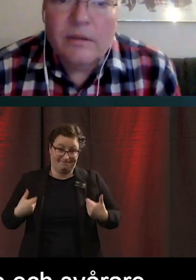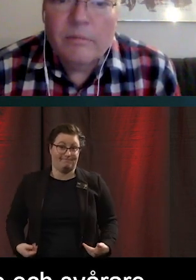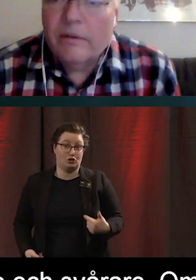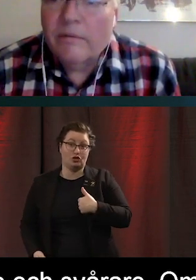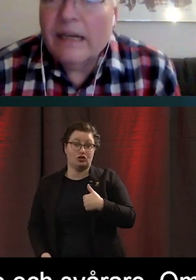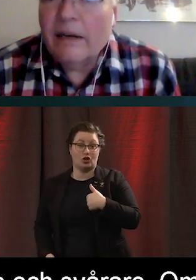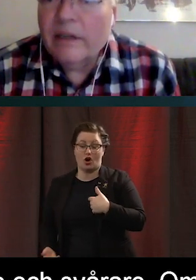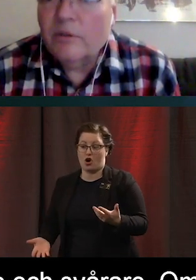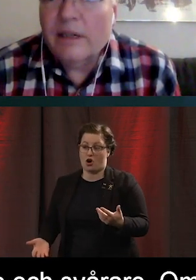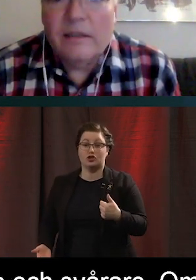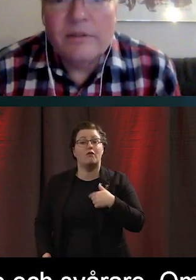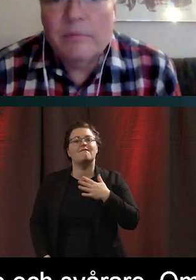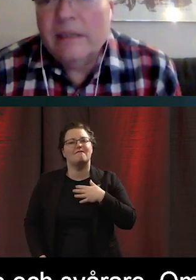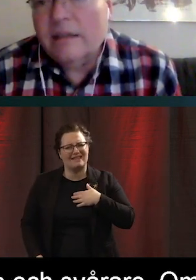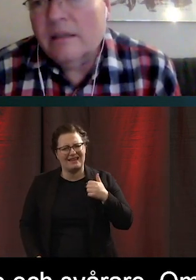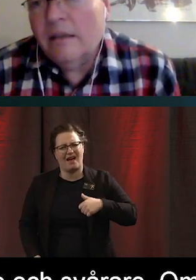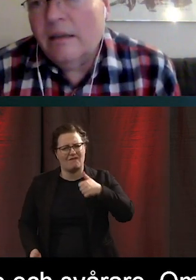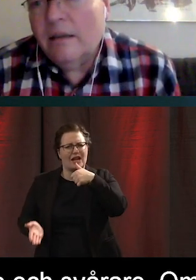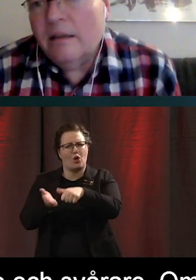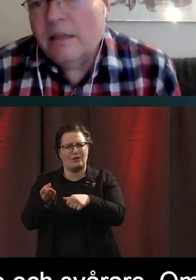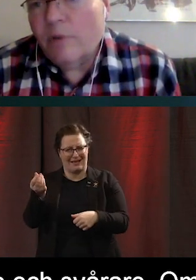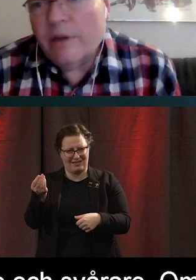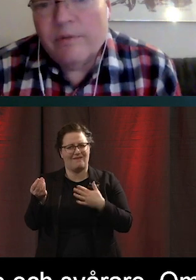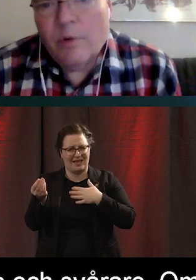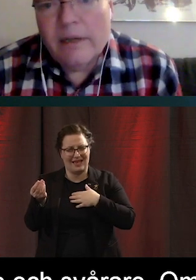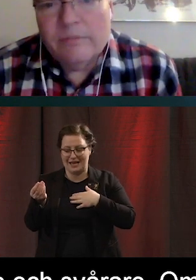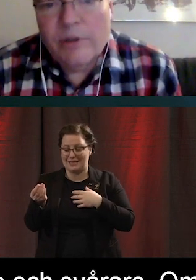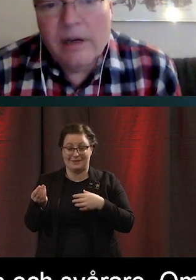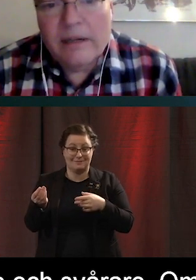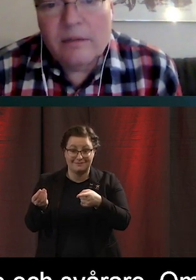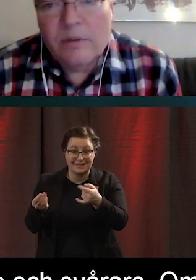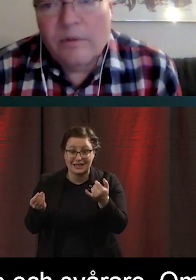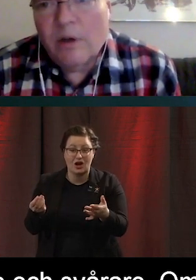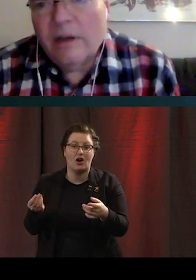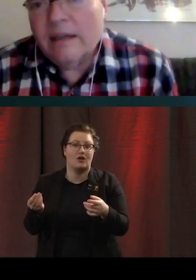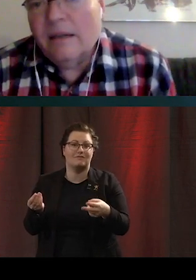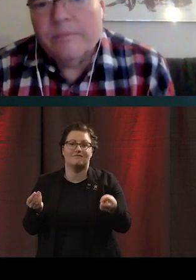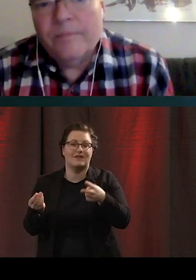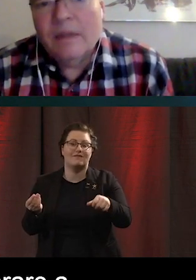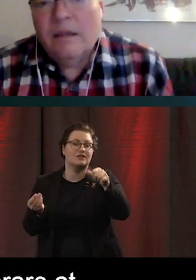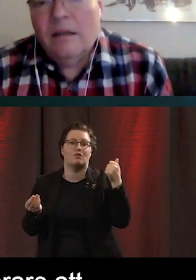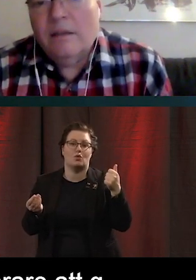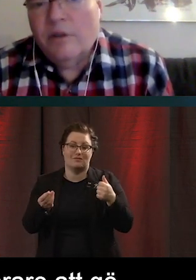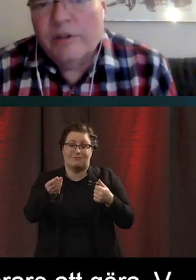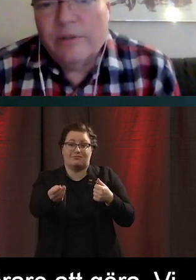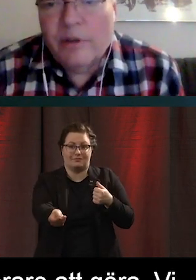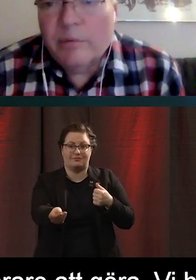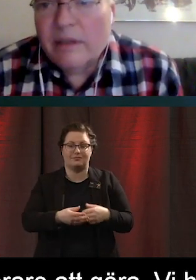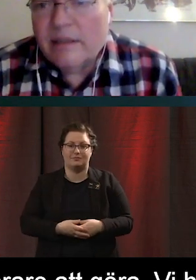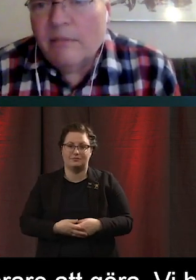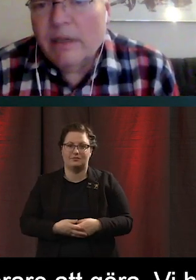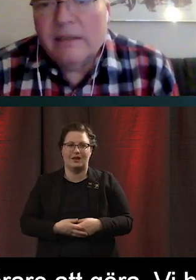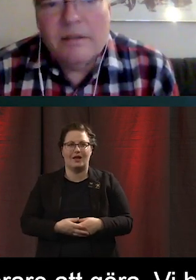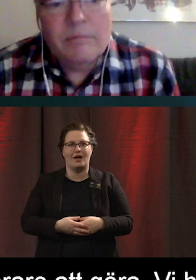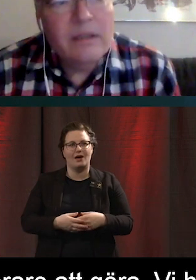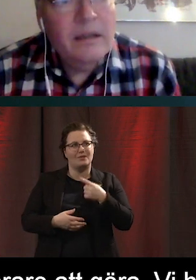vill använda kontanter så blir det svårare och svårare att göra det. Och vi har en del stödstrukturer